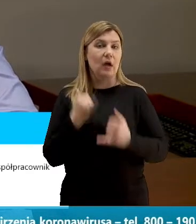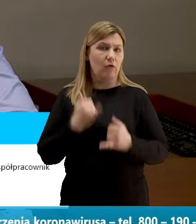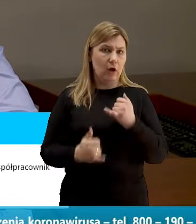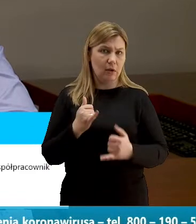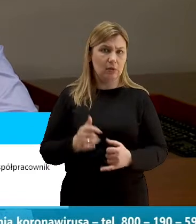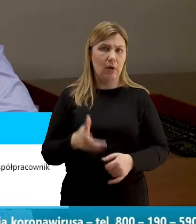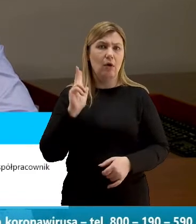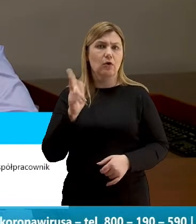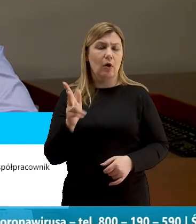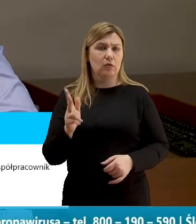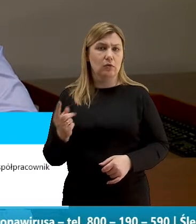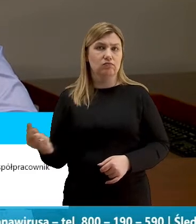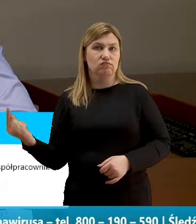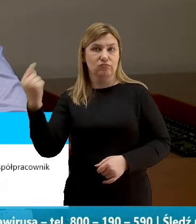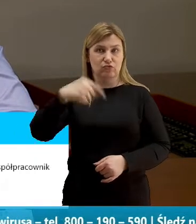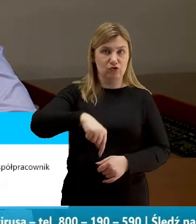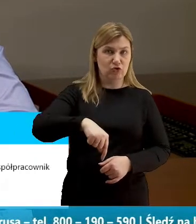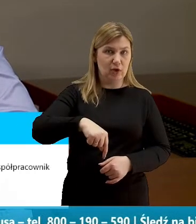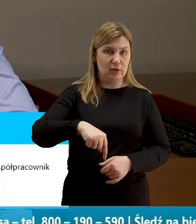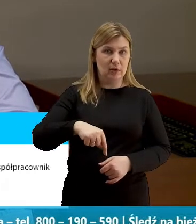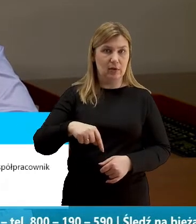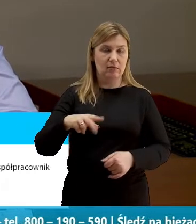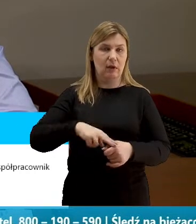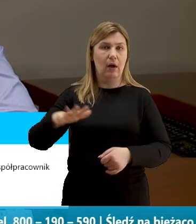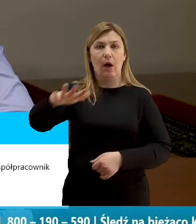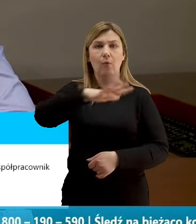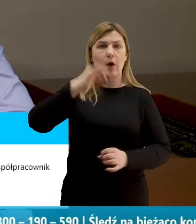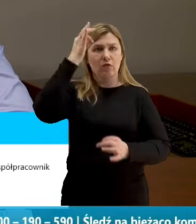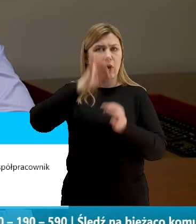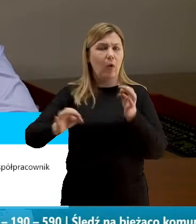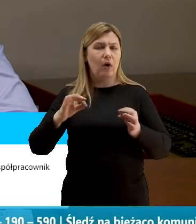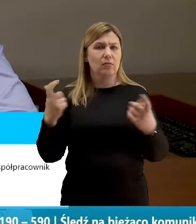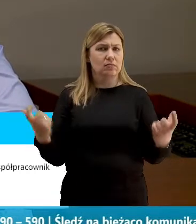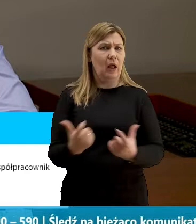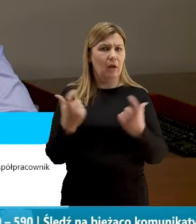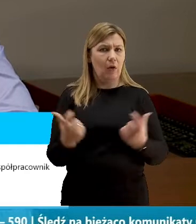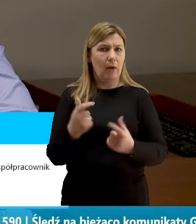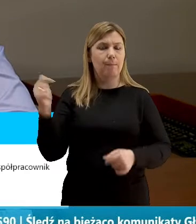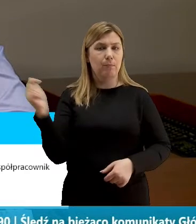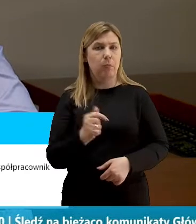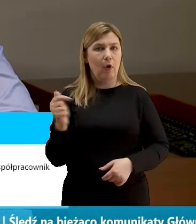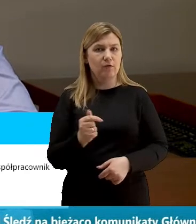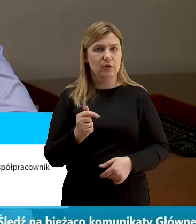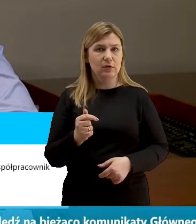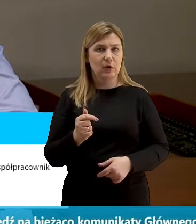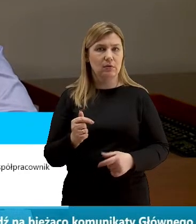pojawił się na obszarze szczególnie zagrożonym, powinien w sposób odpowiedzialny